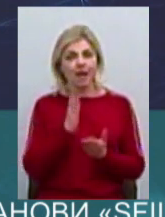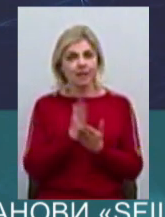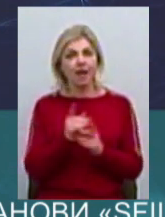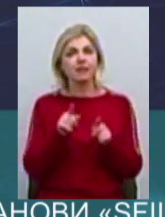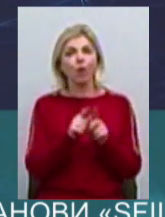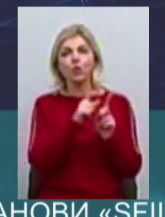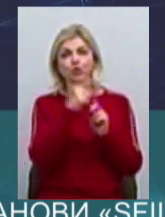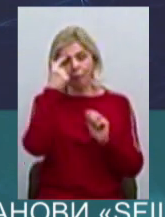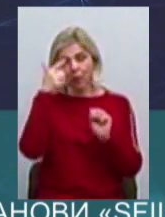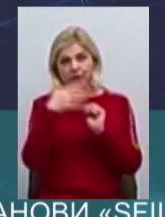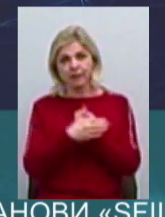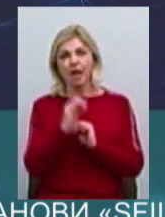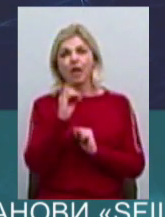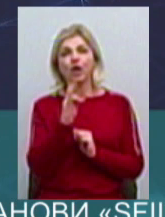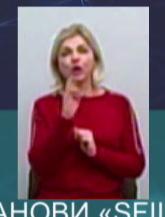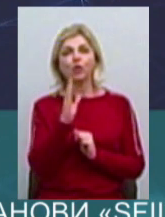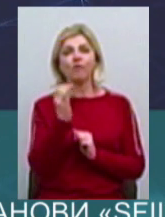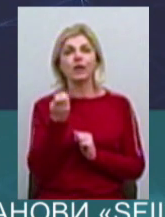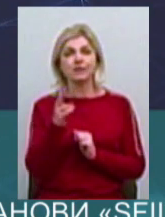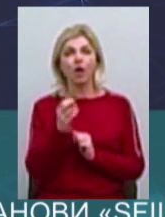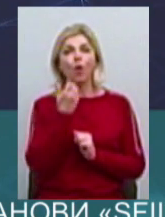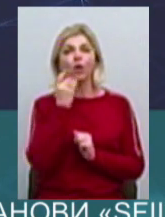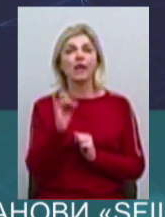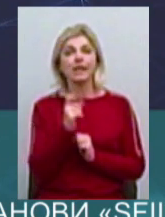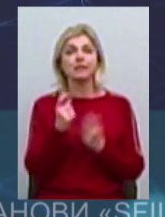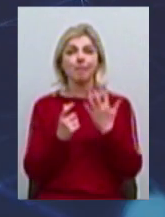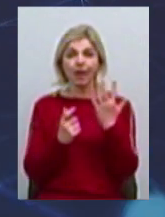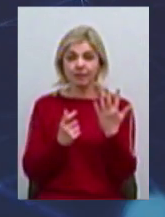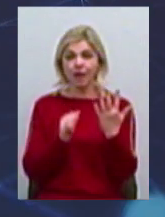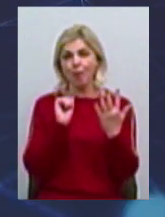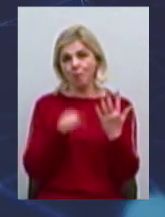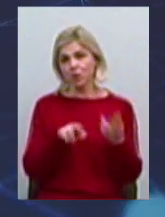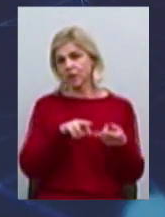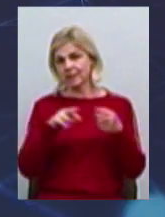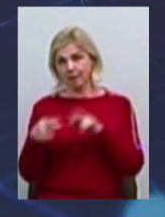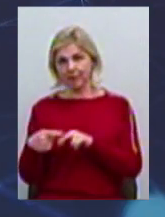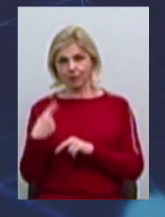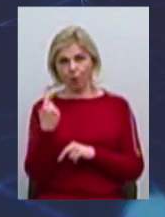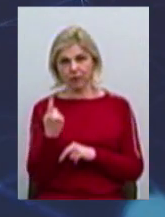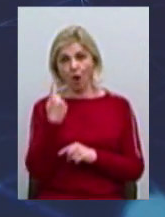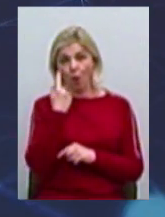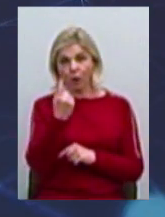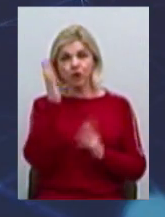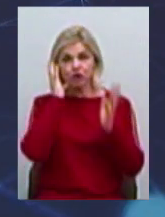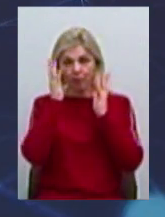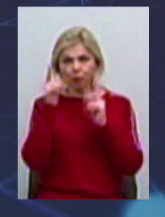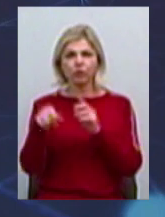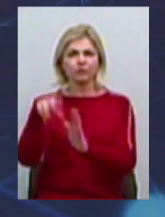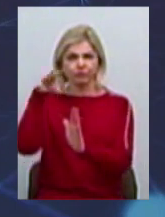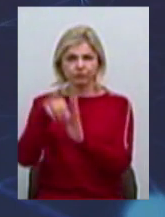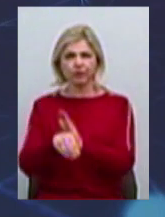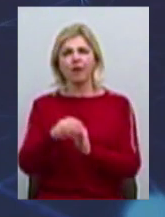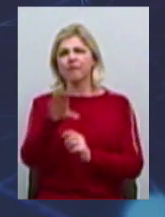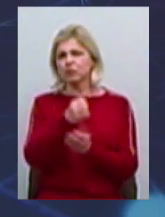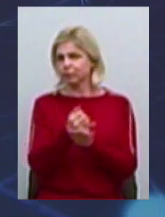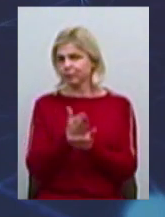що інновація – це коли з п'яти можна зробити один. Тобто один шампунь може мати оцих п'ять властивостей, що мали п